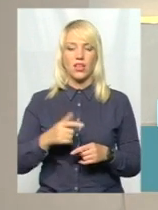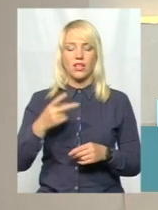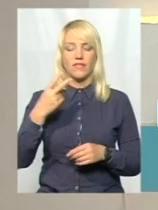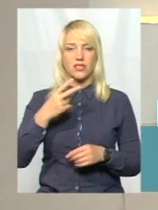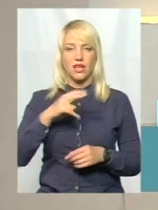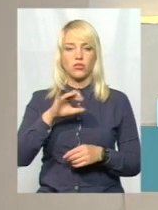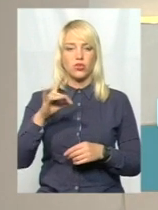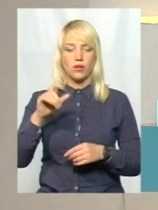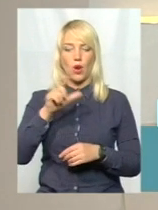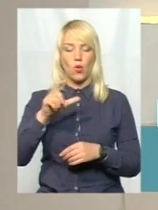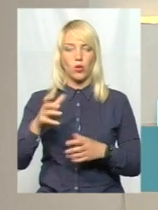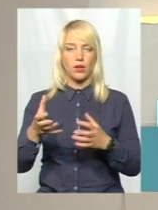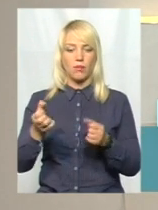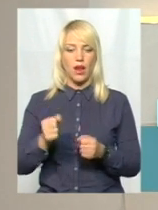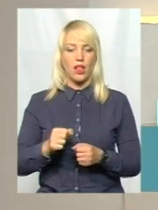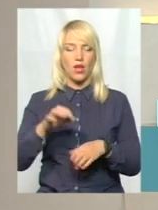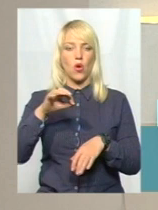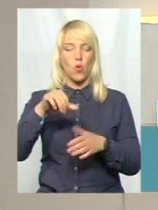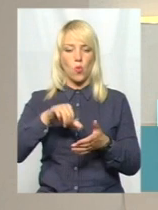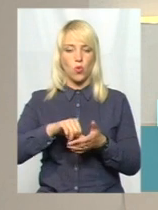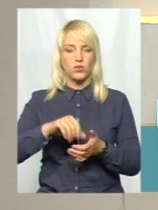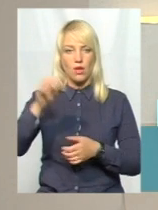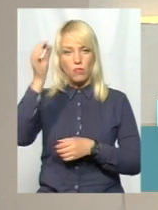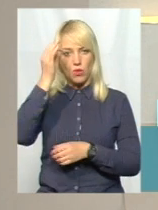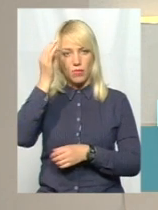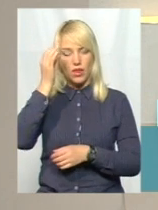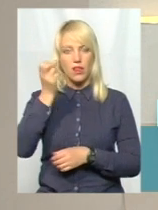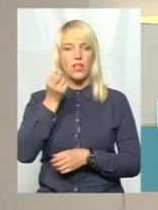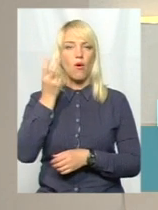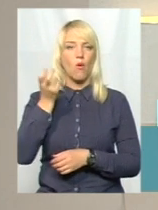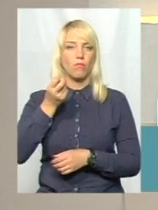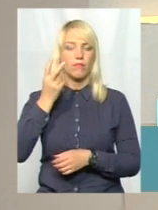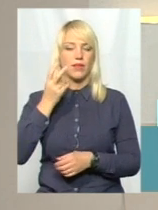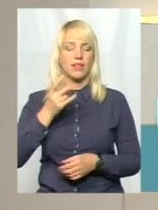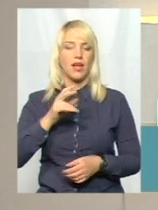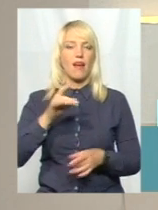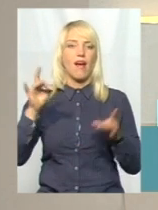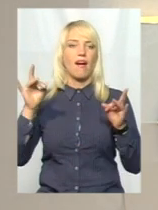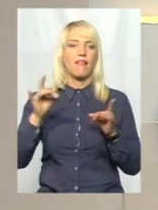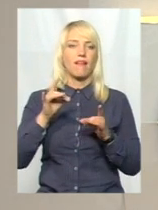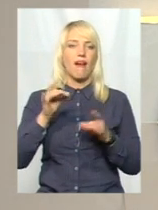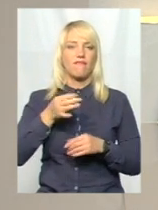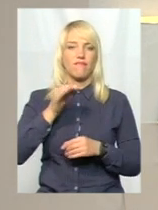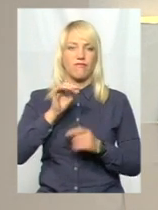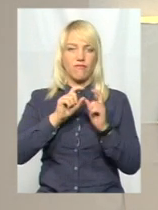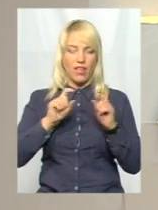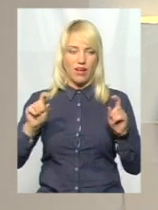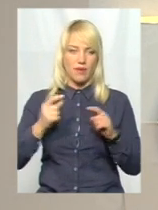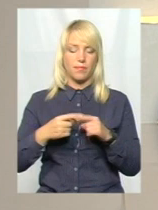обідах в одному з закладів, в одному з Ярмолинецьких кафе. У нас є коментар з